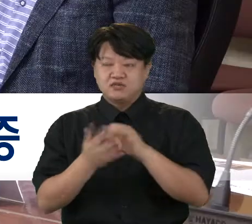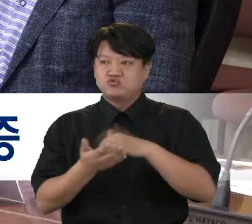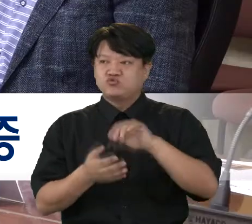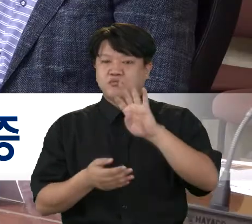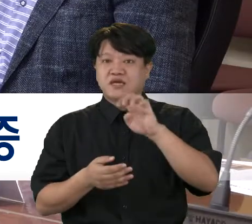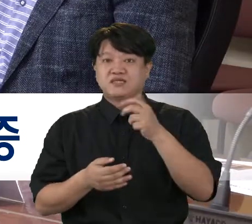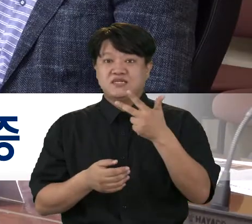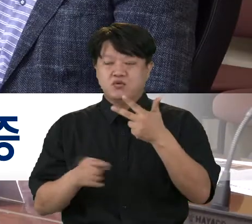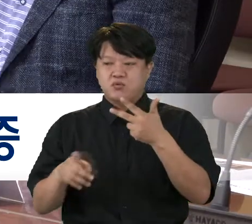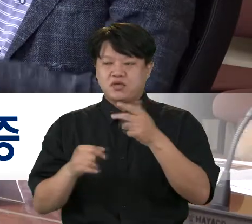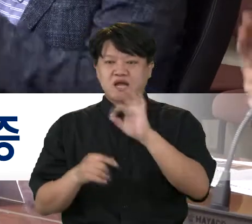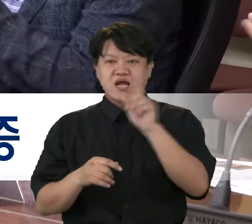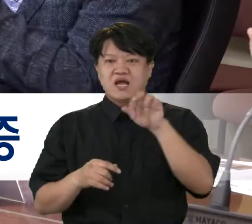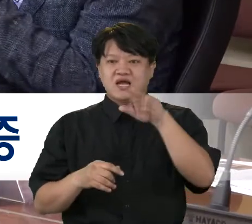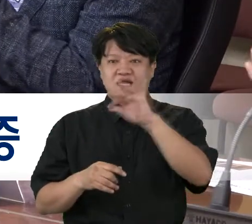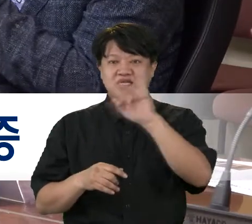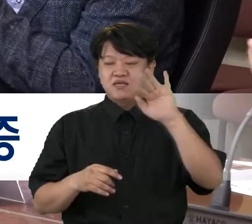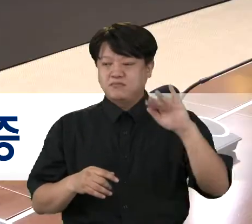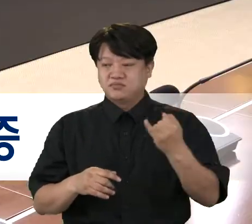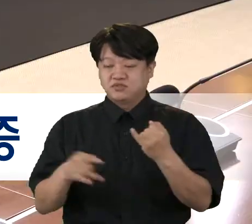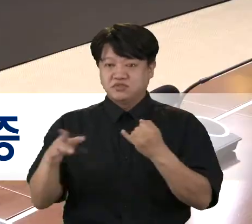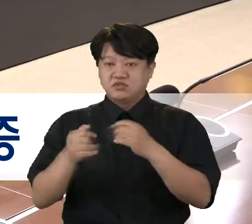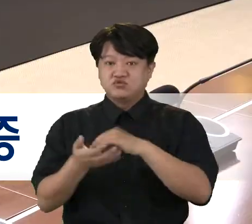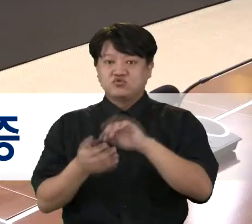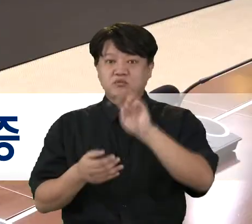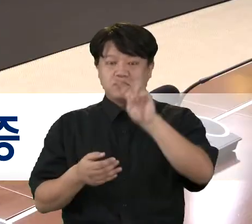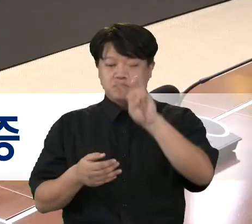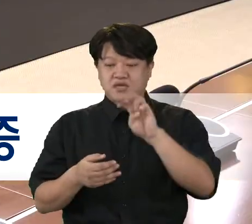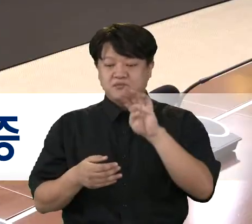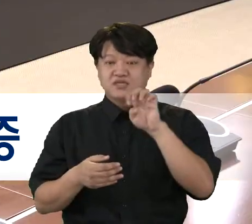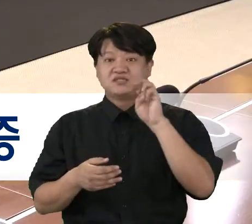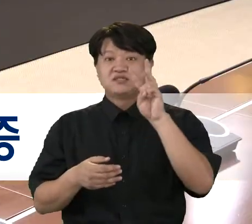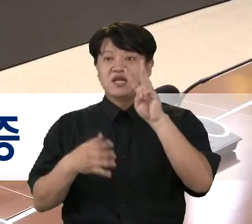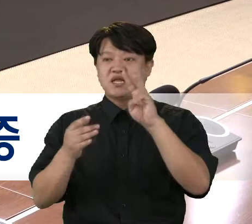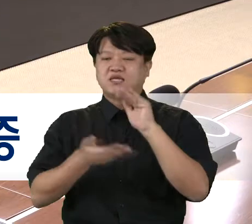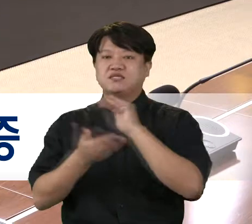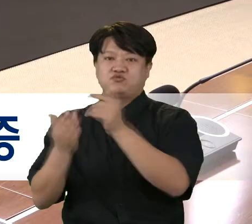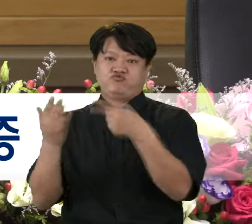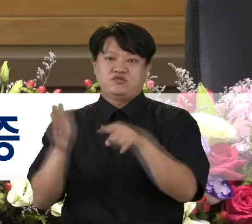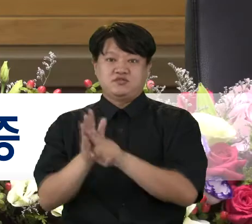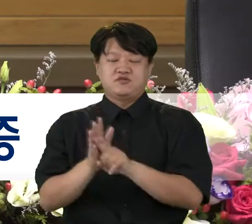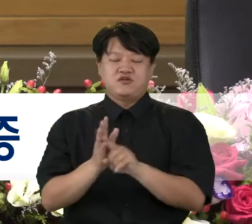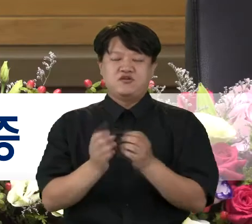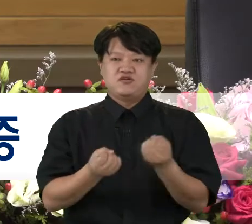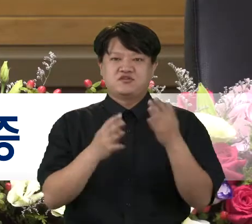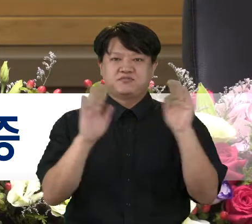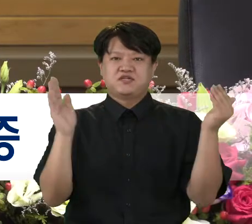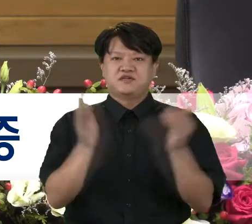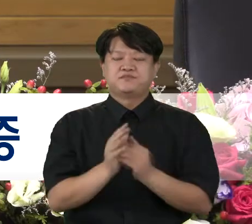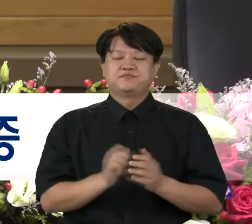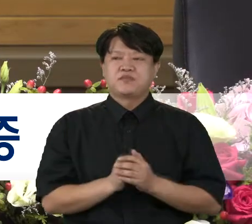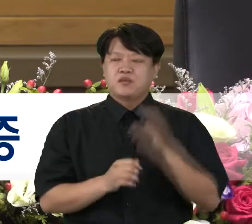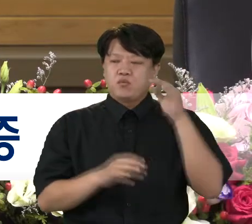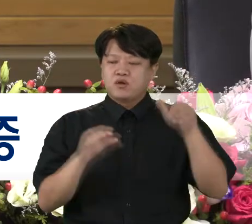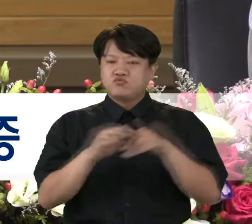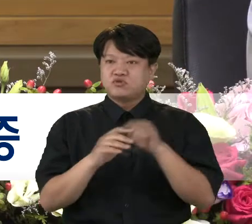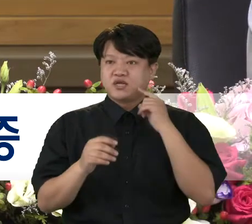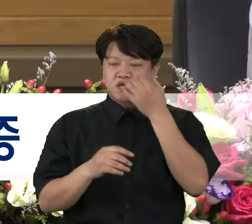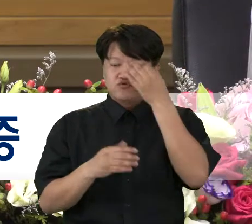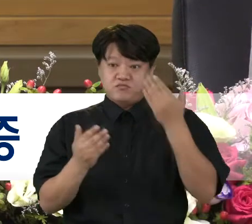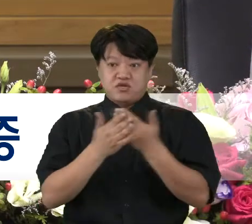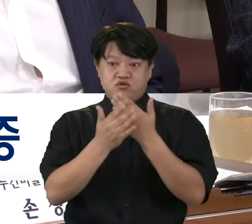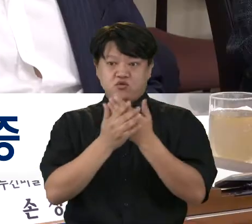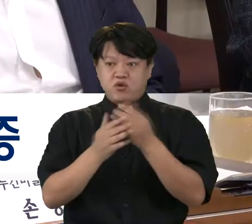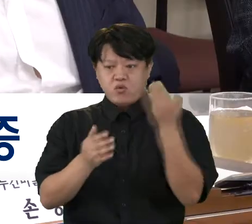47점과 아카이브 43점의 기증을 기념하기 위해 열렸습니다. 시는 포항의 문화예술발전과